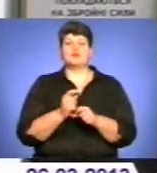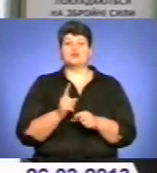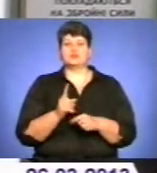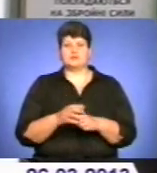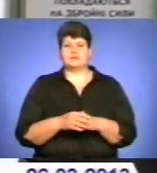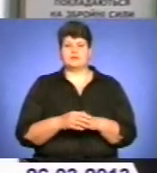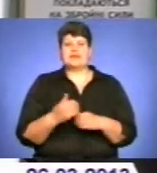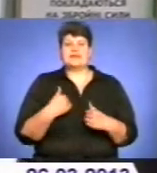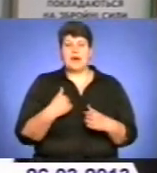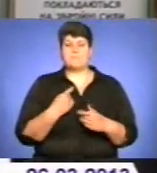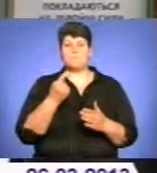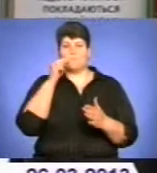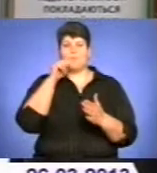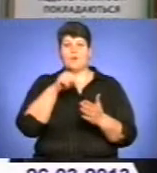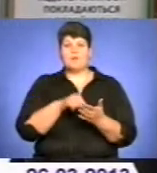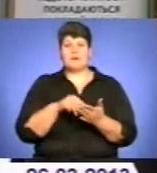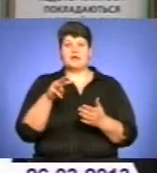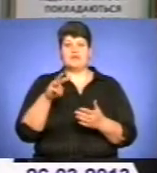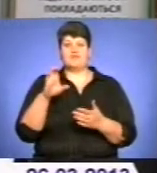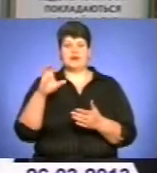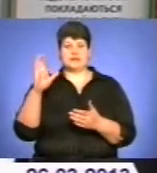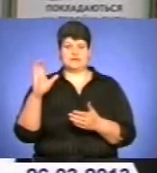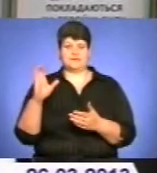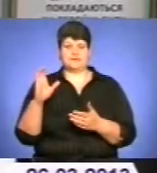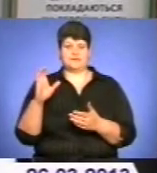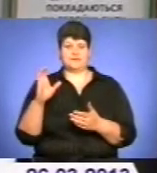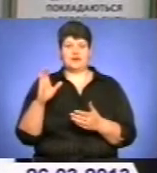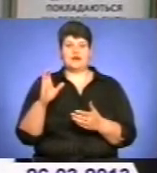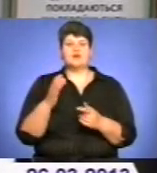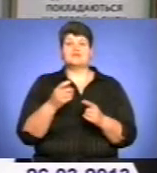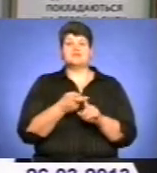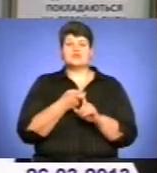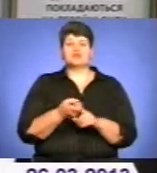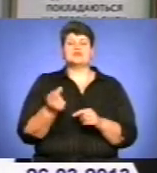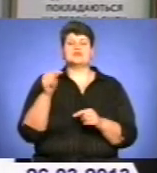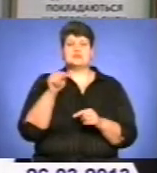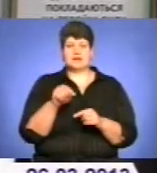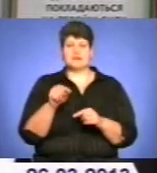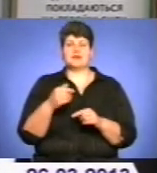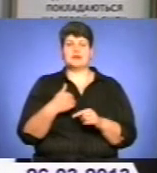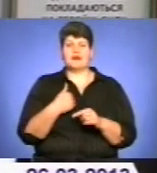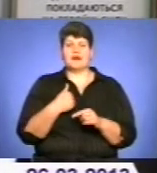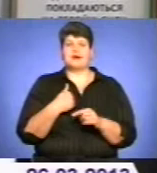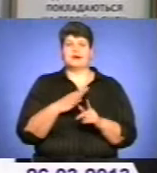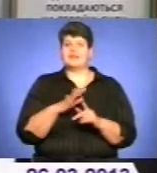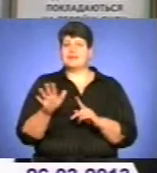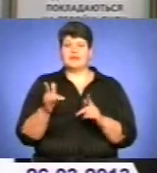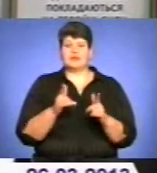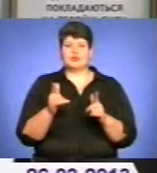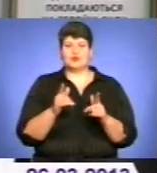І я потрапив в МВС. Ну, в зв'язку з тим, що я не готувався як